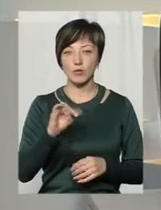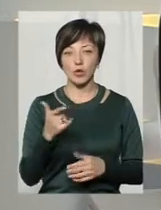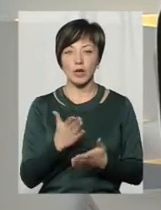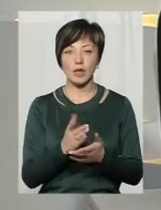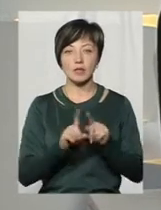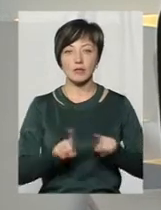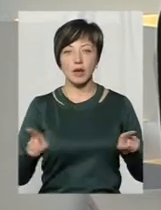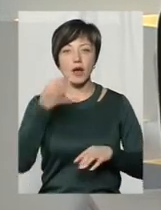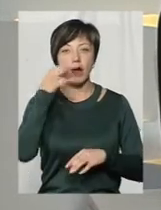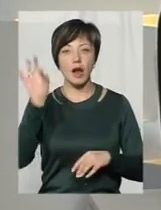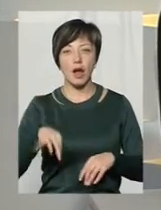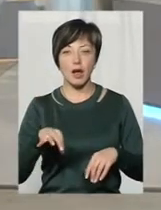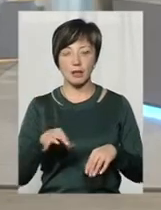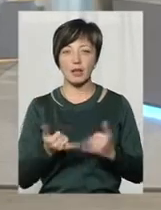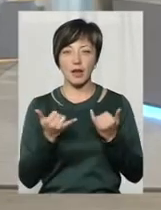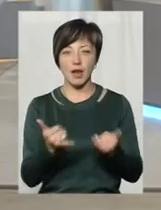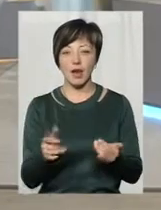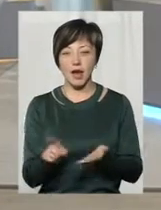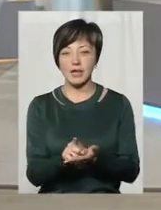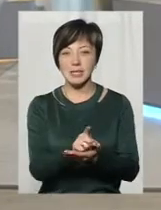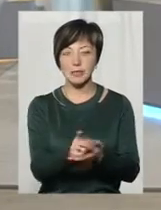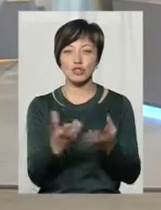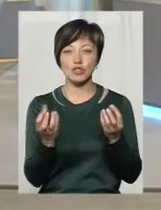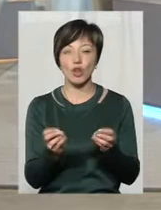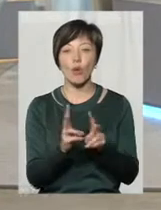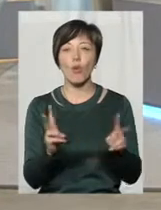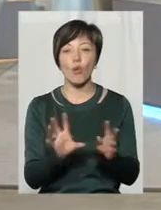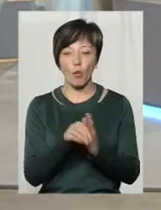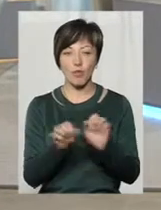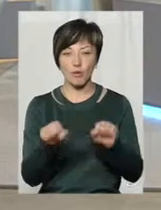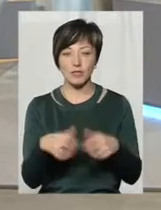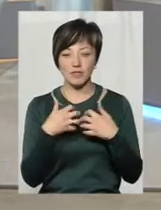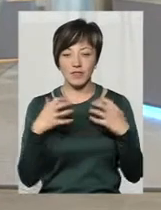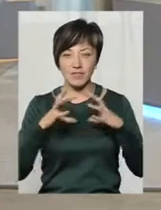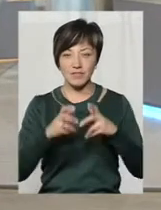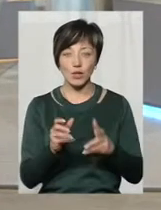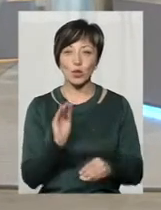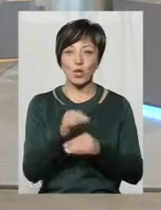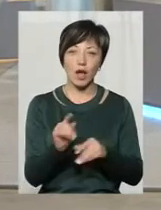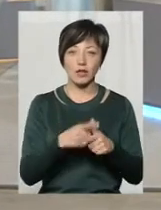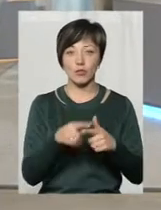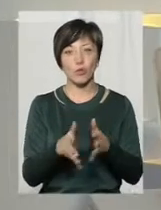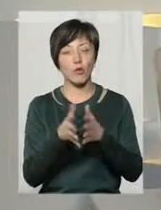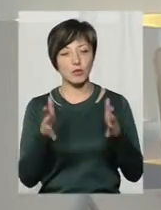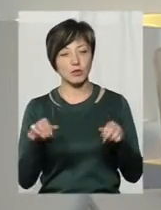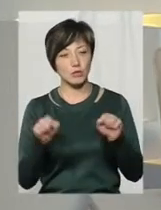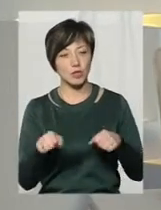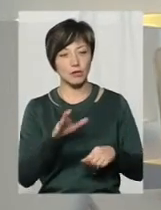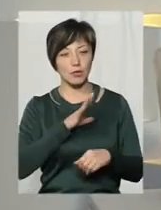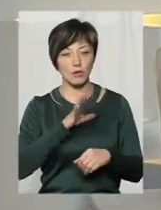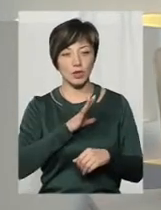своєрідним раєм для земноводних. От кого ще у фауні може додатися або побільшати? Можливо,